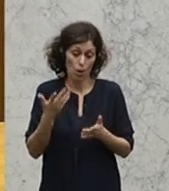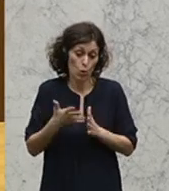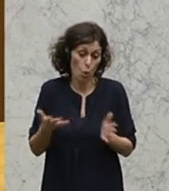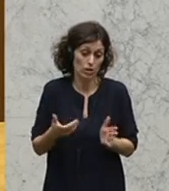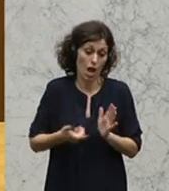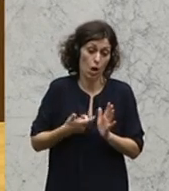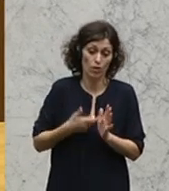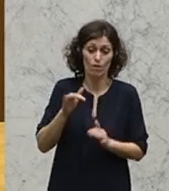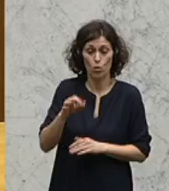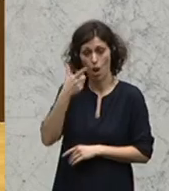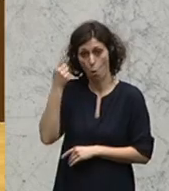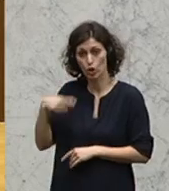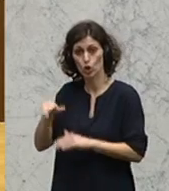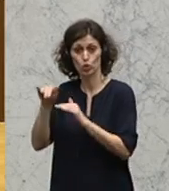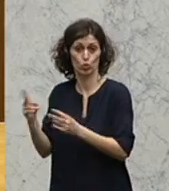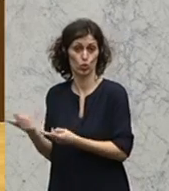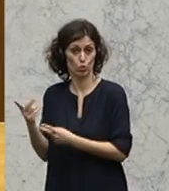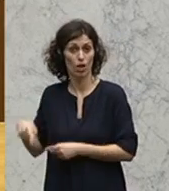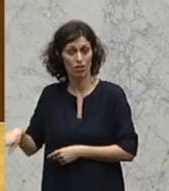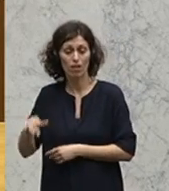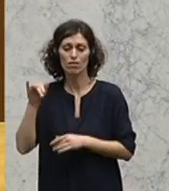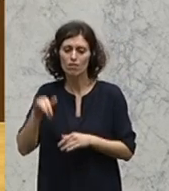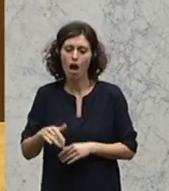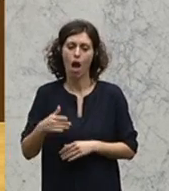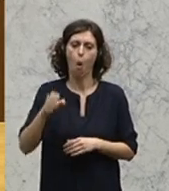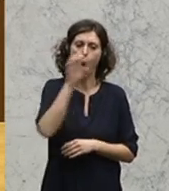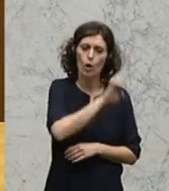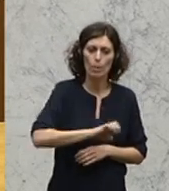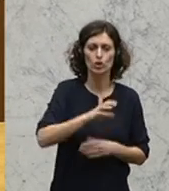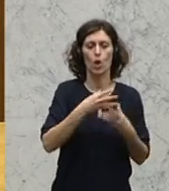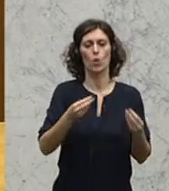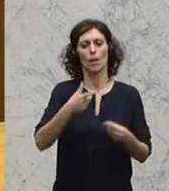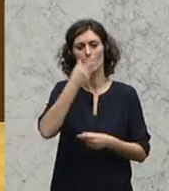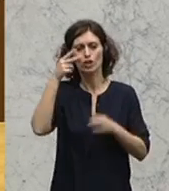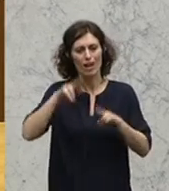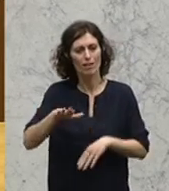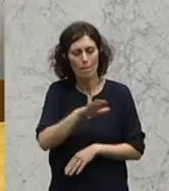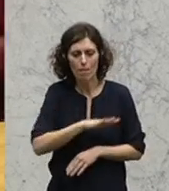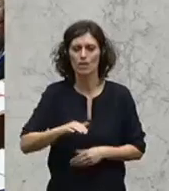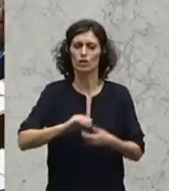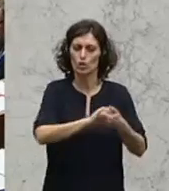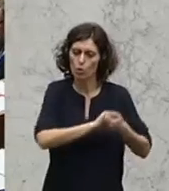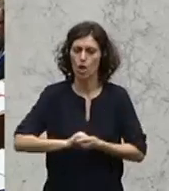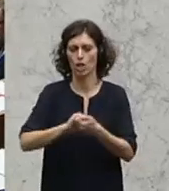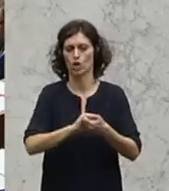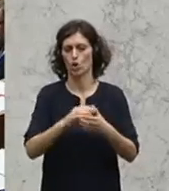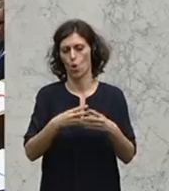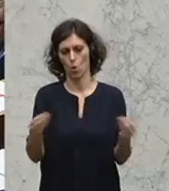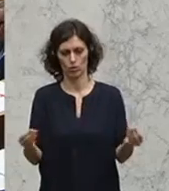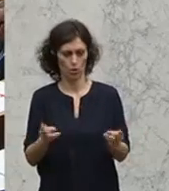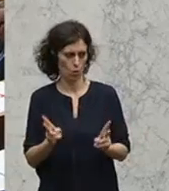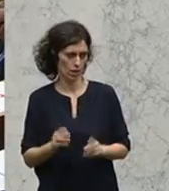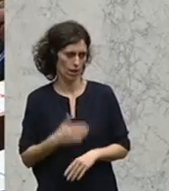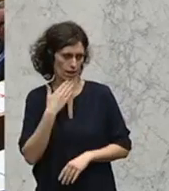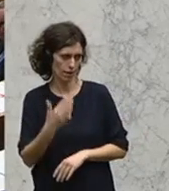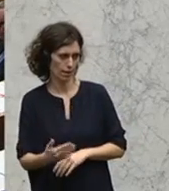für die schutzsuchenden Menschen gemeinsam europäisch auf menschenrechtlicher Basis solidarisch lösen können. Man müsse von